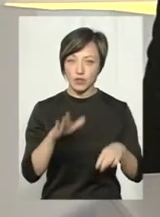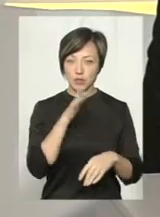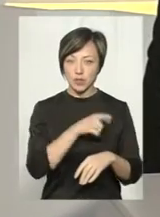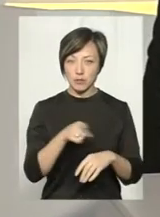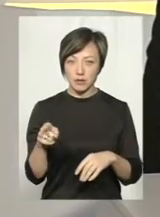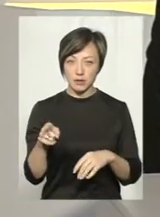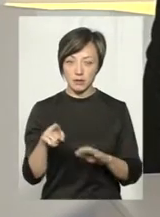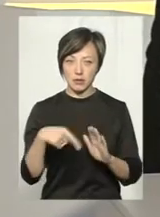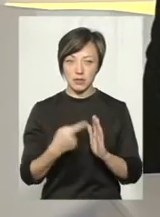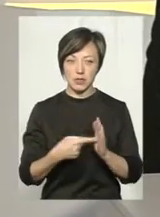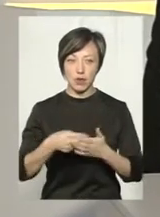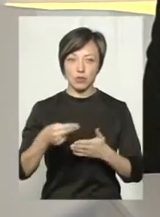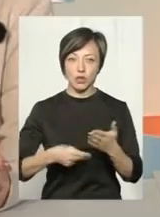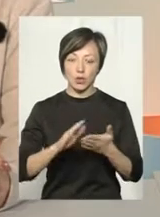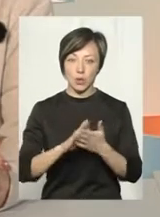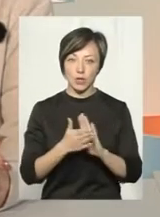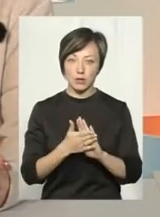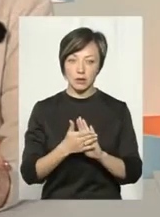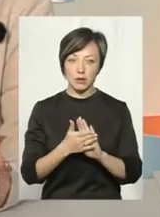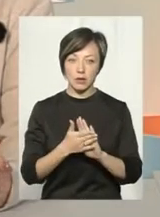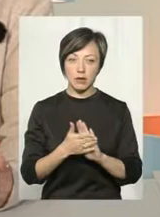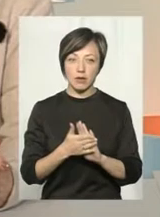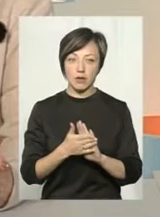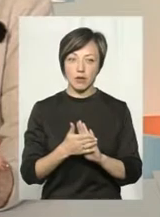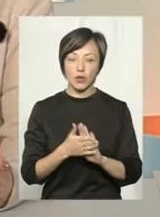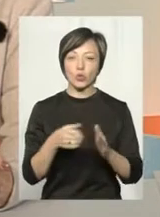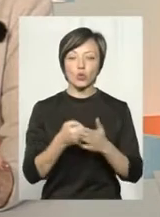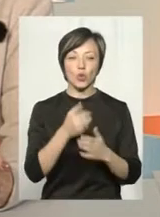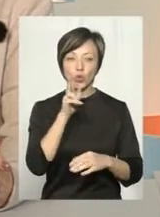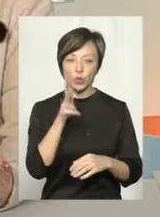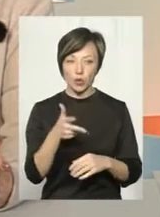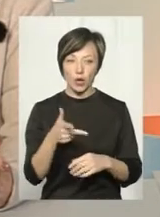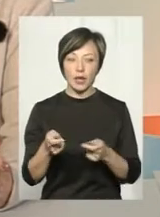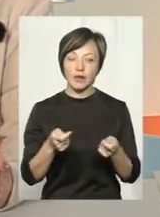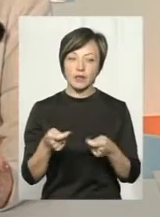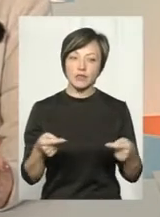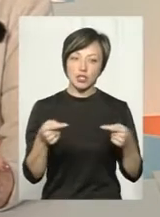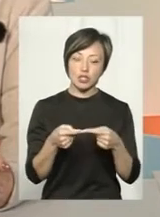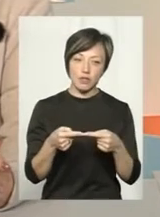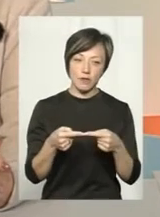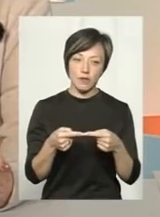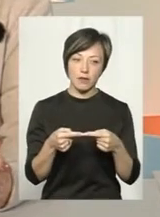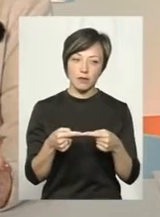заключати контракт? Визначено було з роком до 3 років. Керівник вже визначав